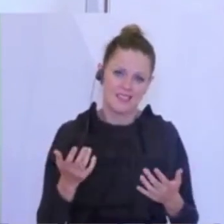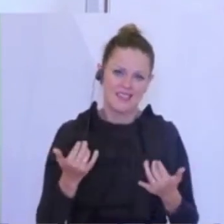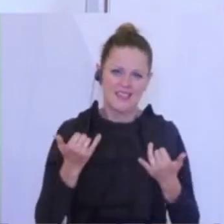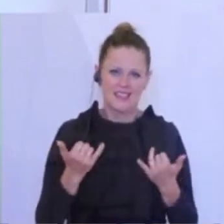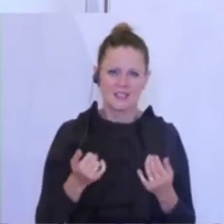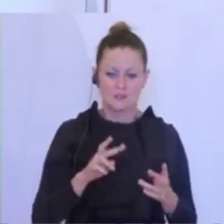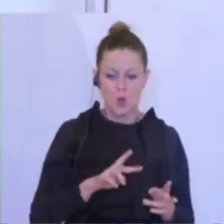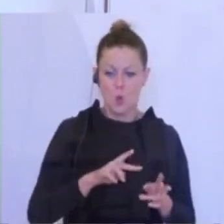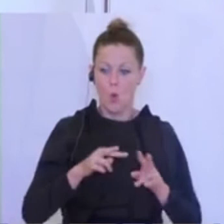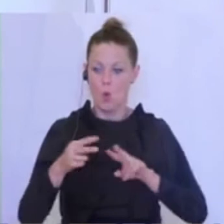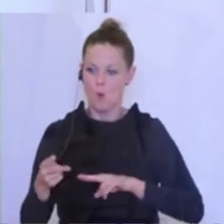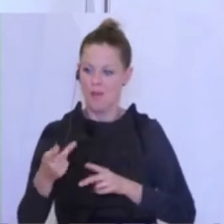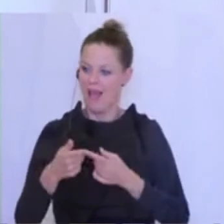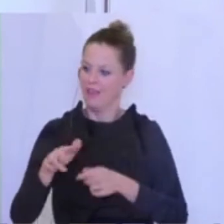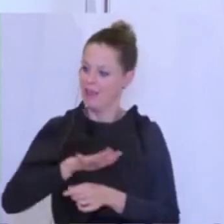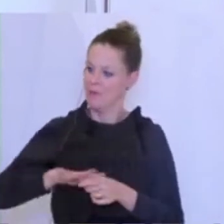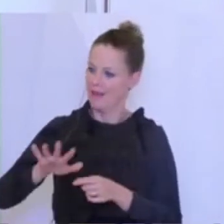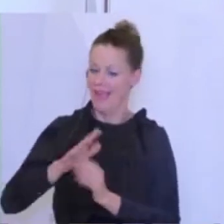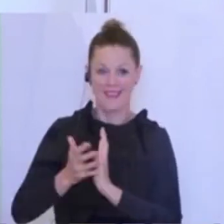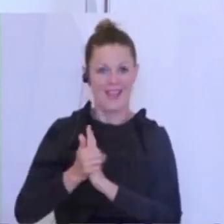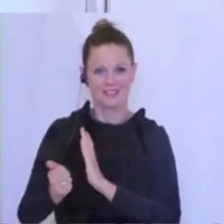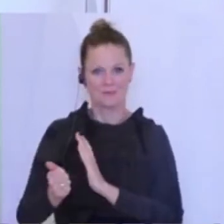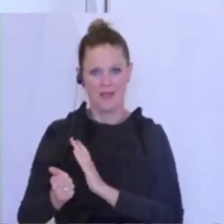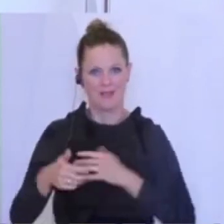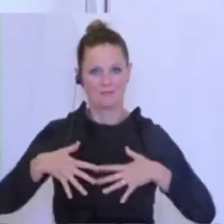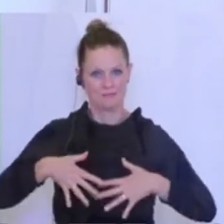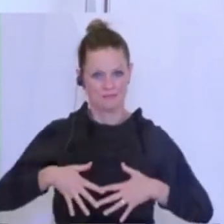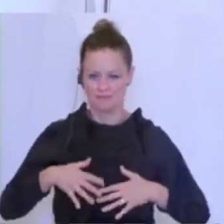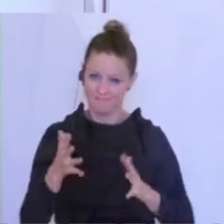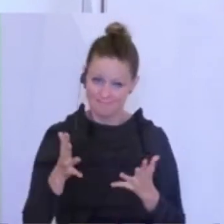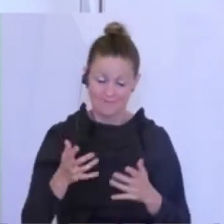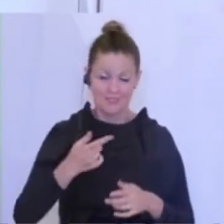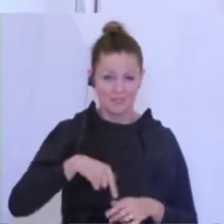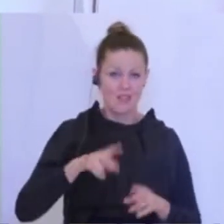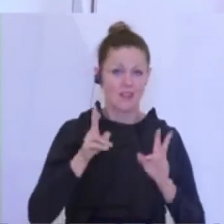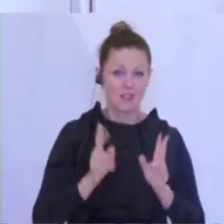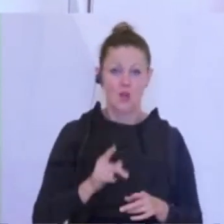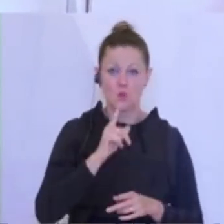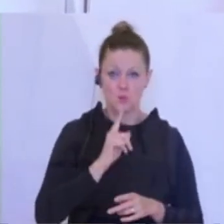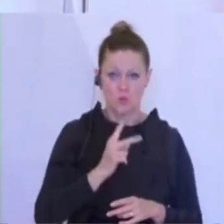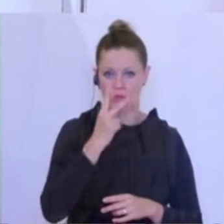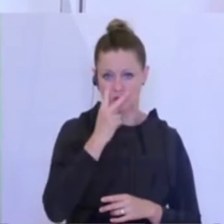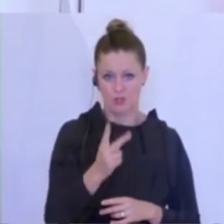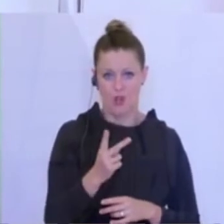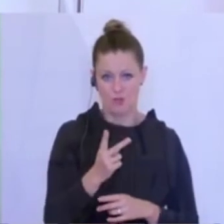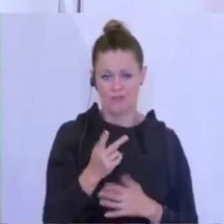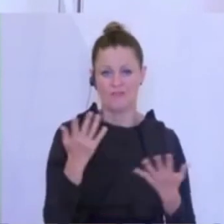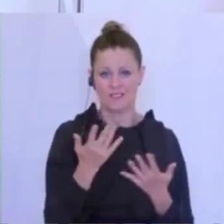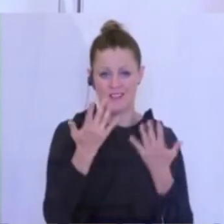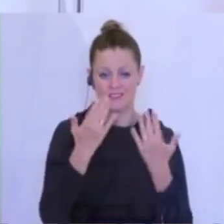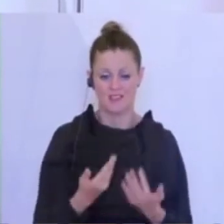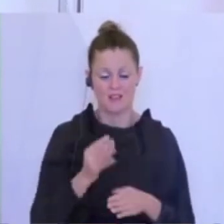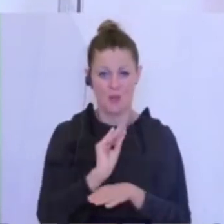in diese Branche zu wechseln. Wir können nur die Zahlen beobachten